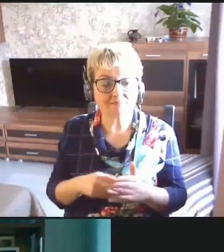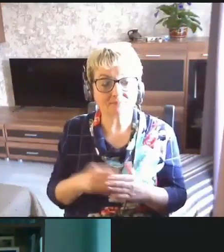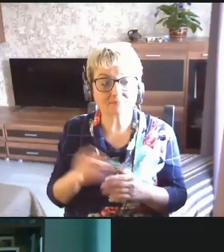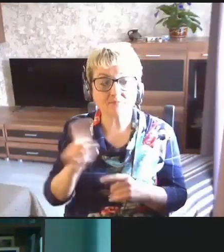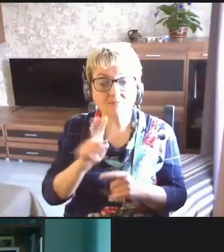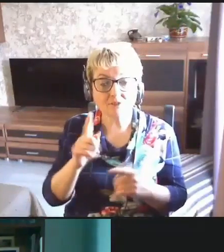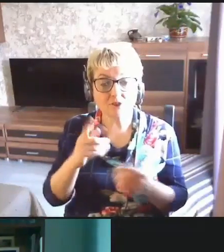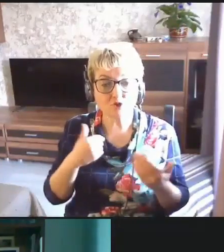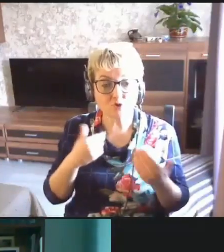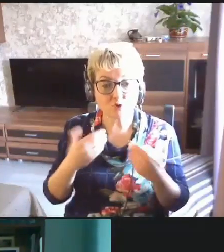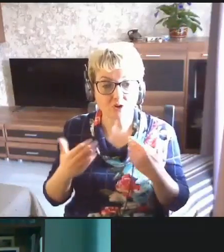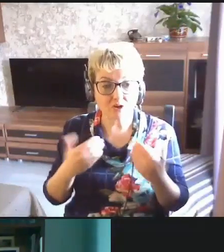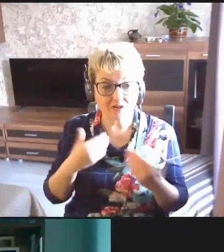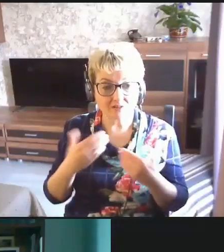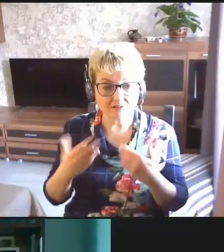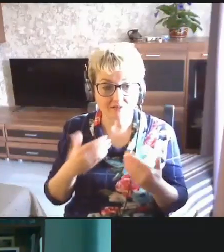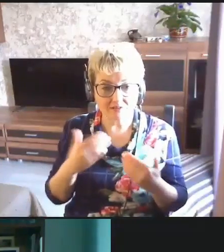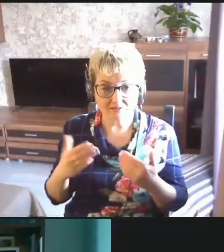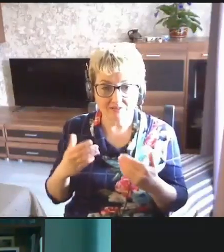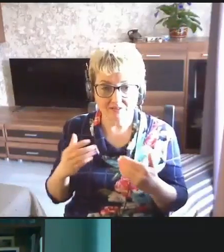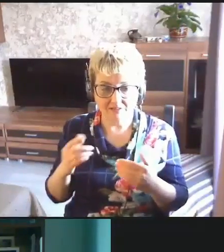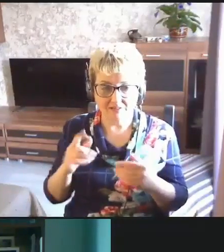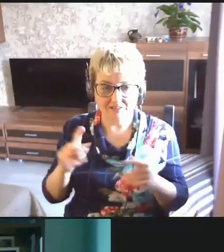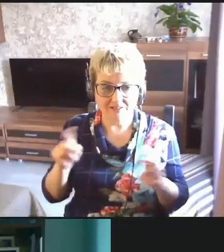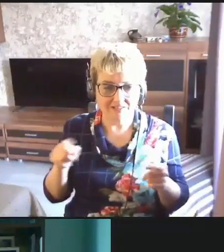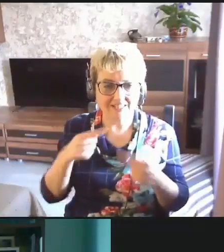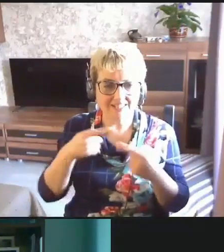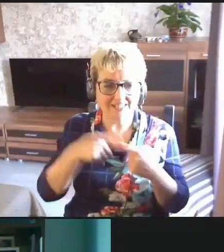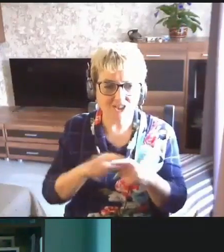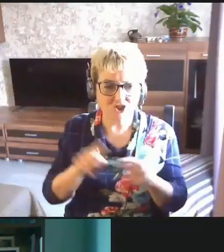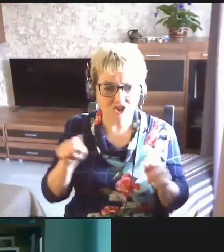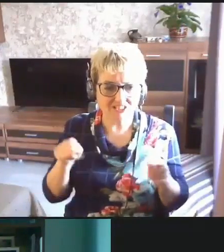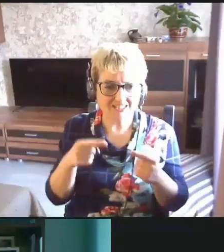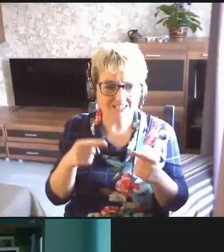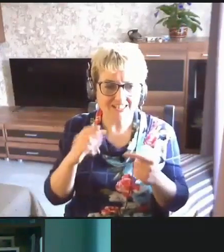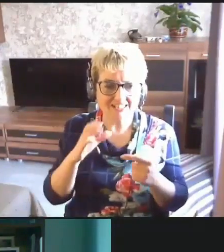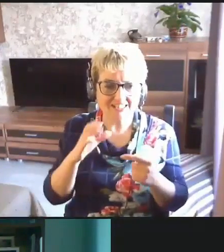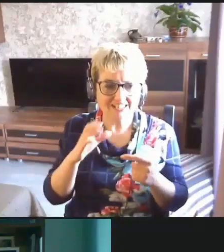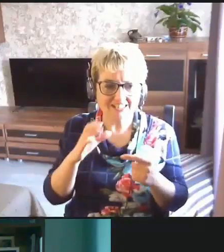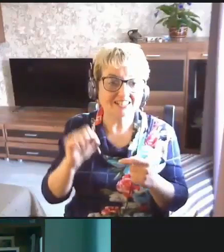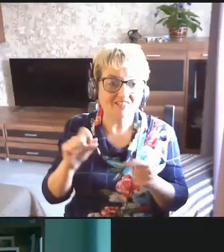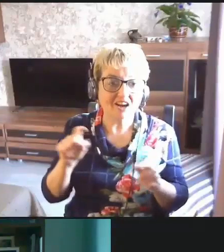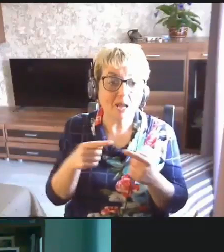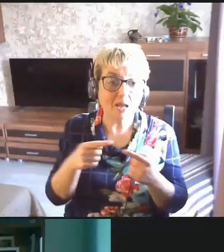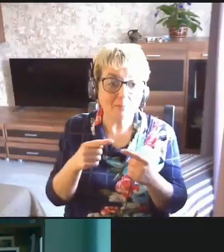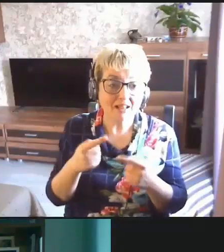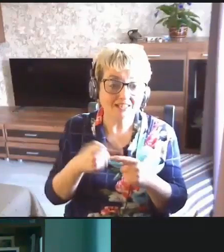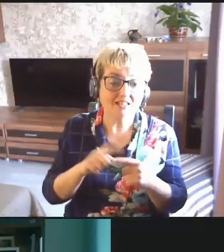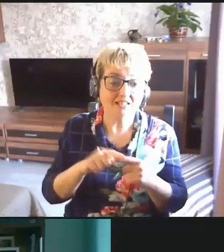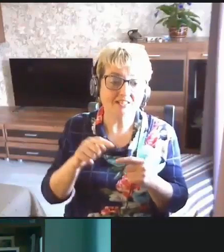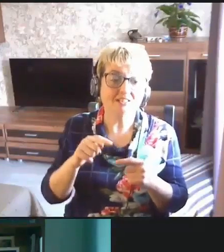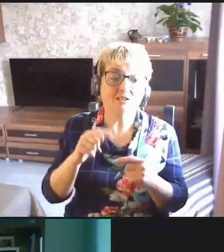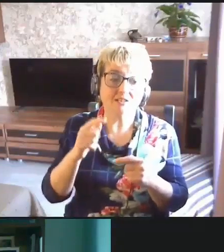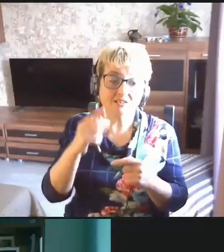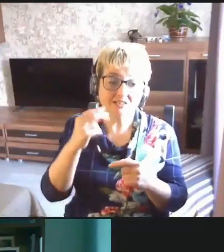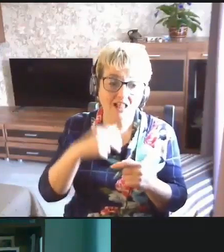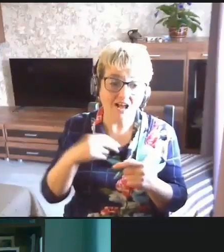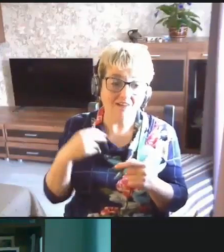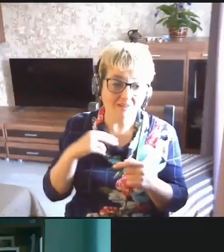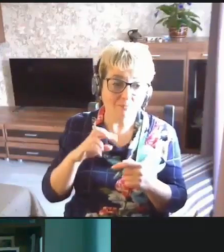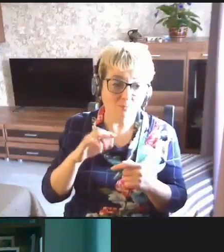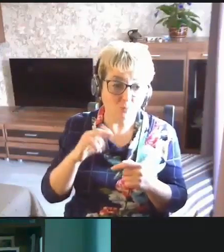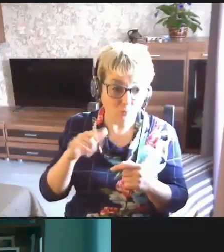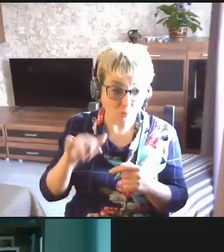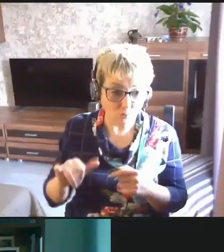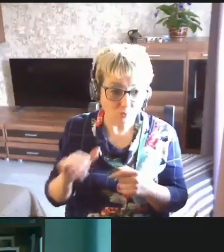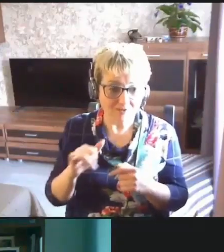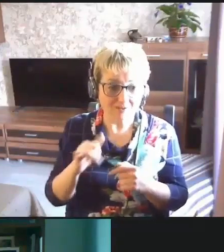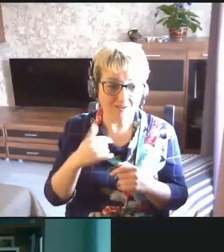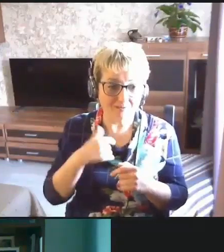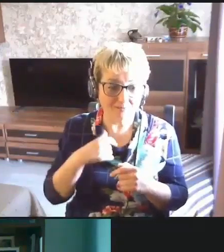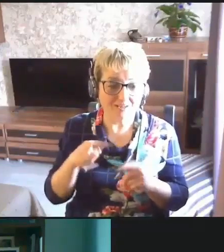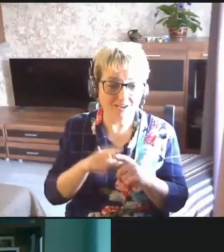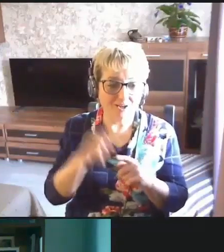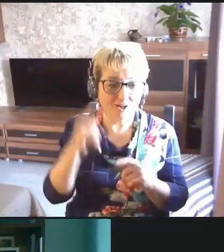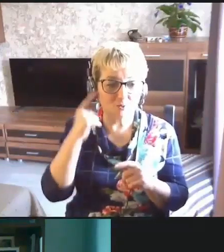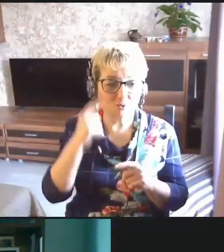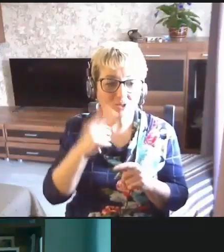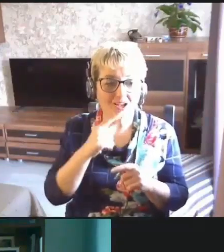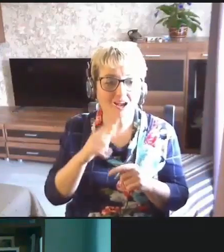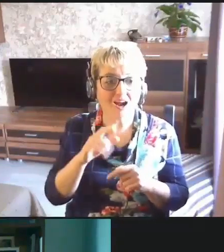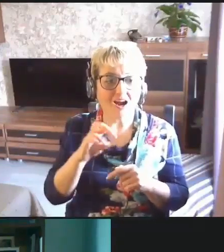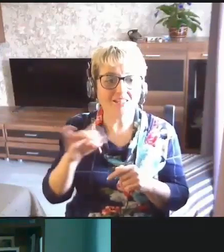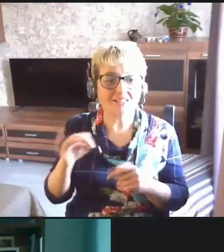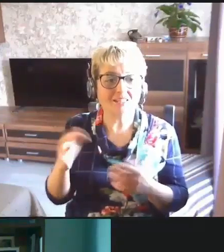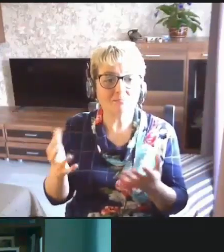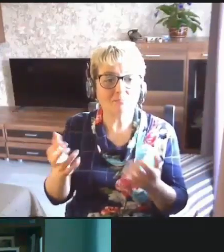Что касается технической стресс-реабилитации, то слава богу, что как на глухие они